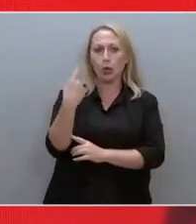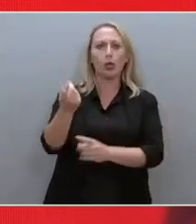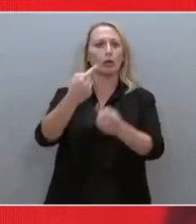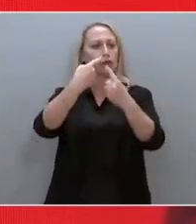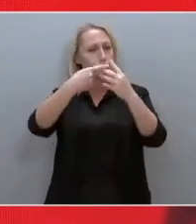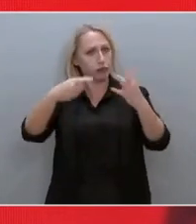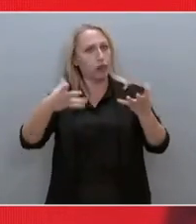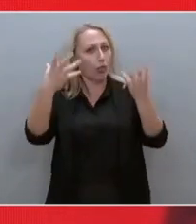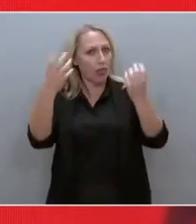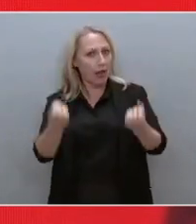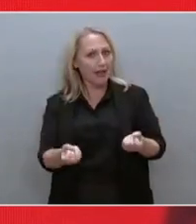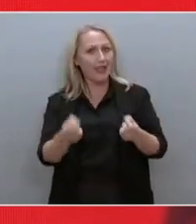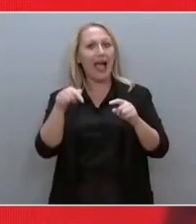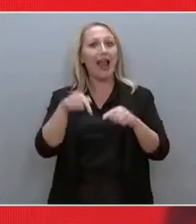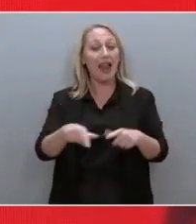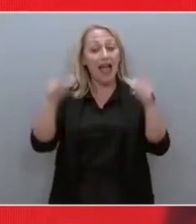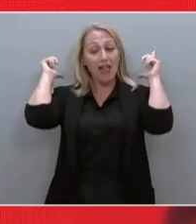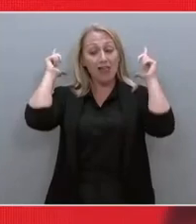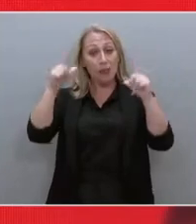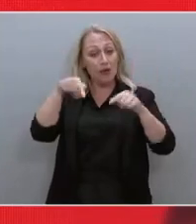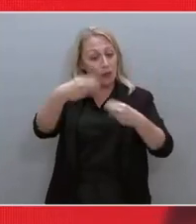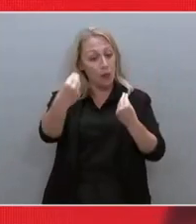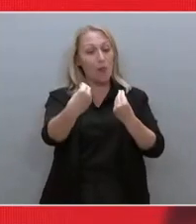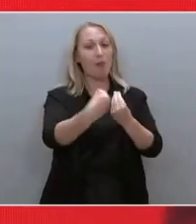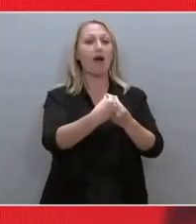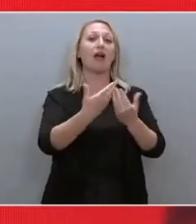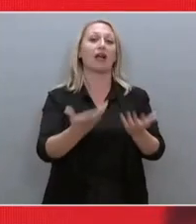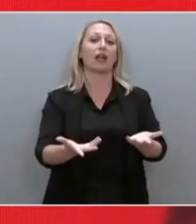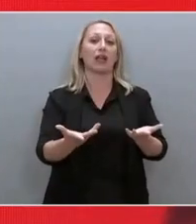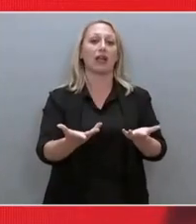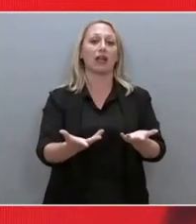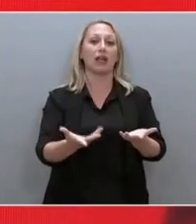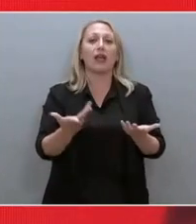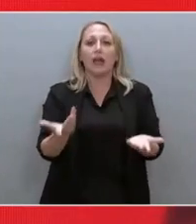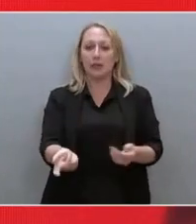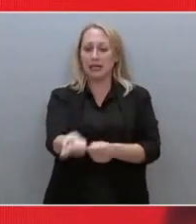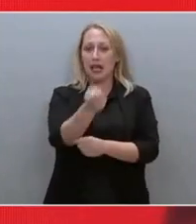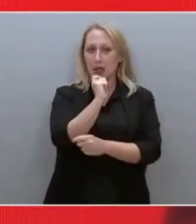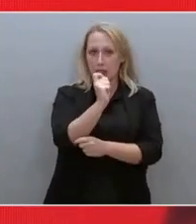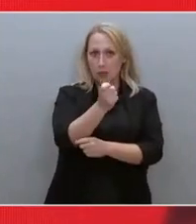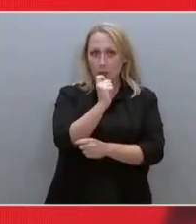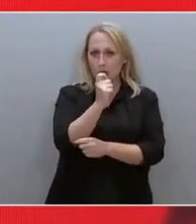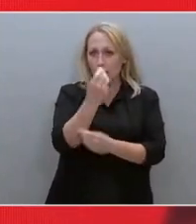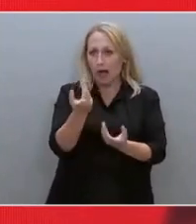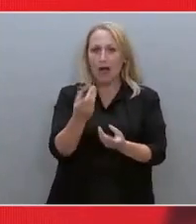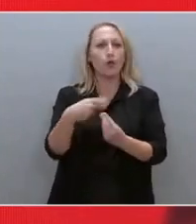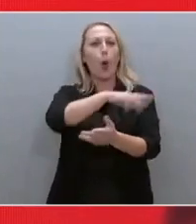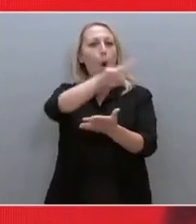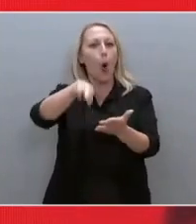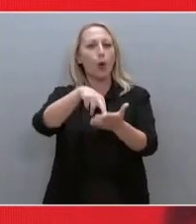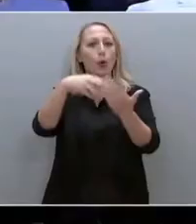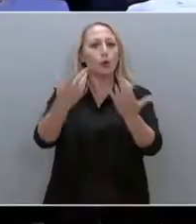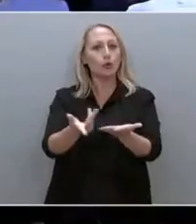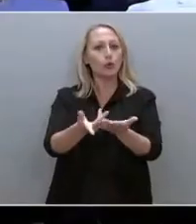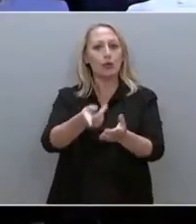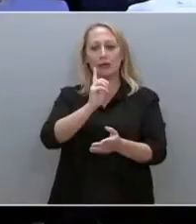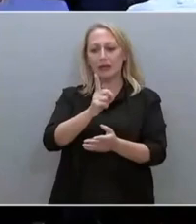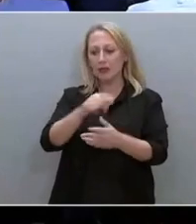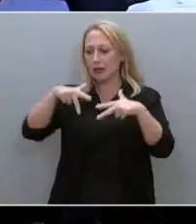μέσα ενημέρωση. Έτσι γίνεται στις δημοκρατίες. Τα μέσα ενημέρωσης πρέπει να ασκούν κριτική στις κυβερνήσεις.